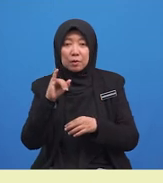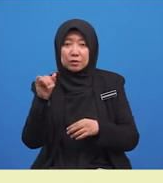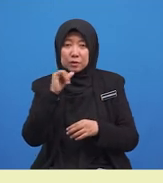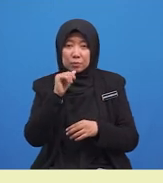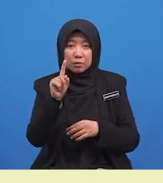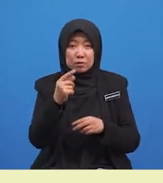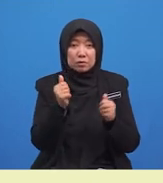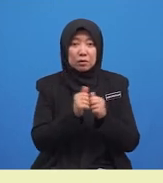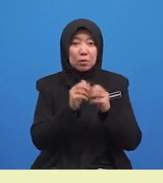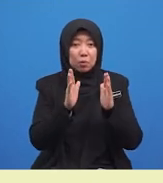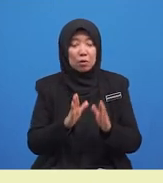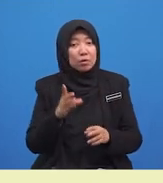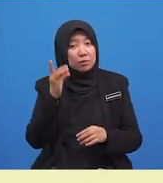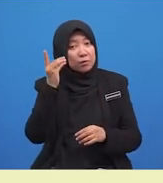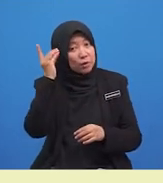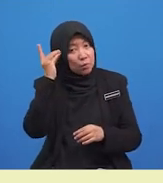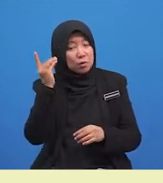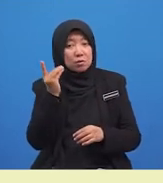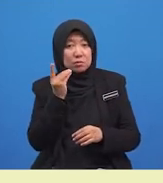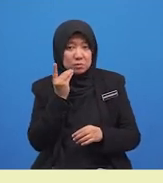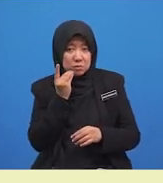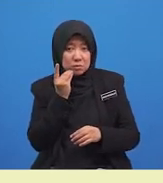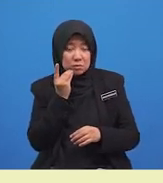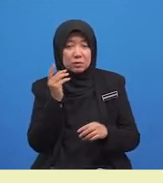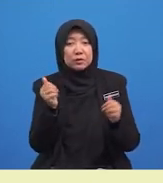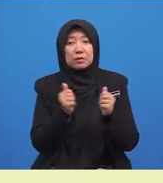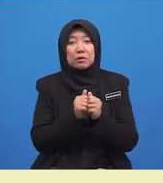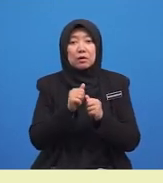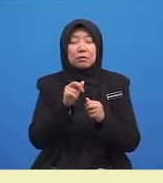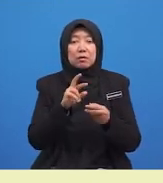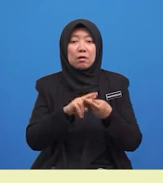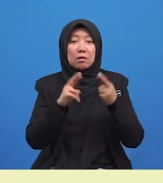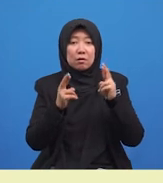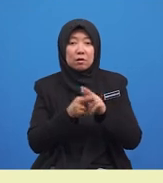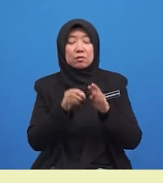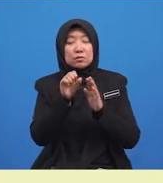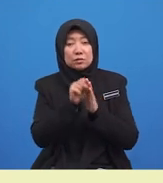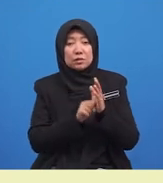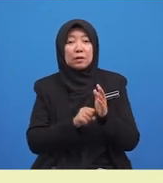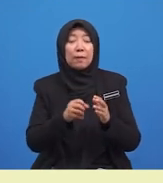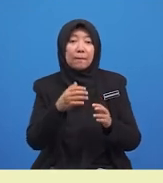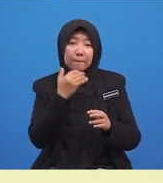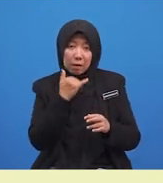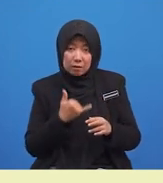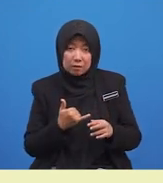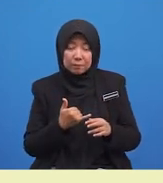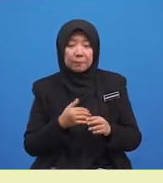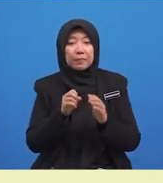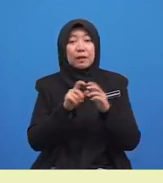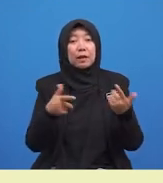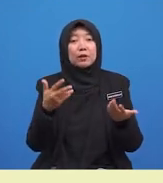sahaja dengan orang dewasa, malah dengan rakan sebaya. Selain itu, kita